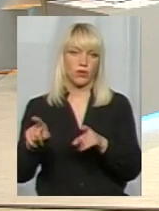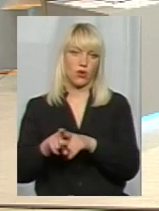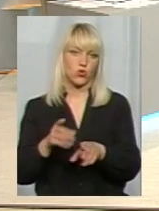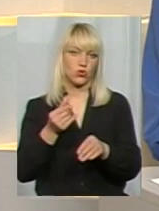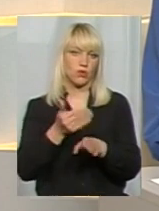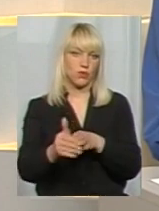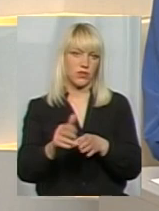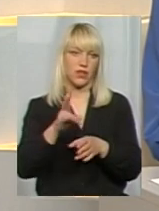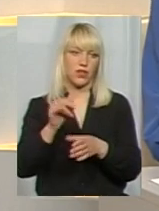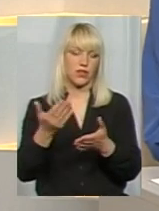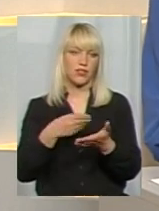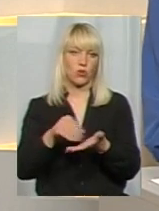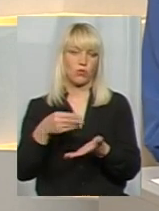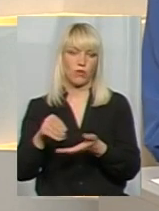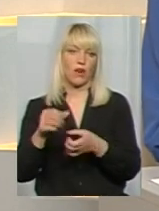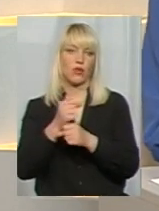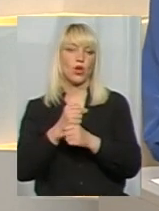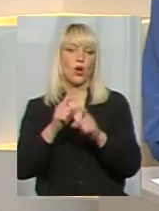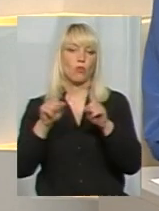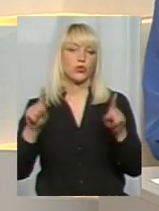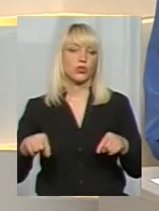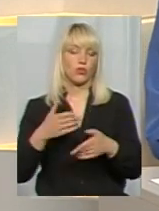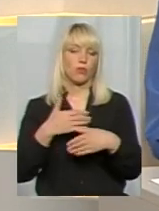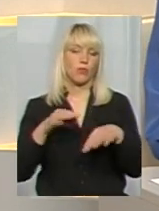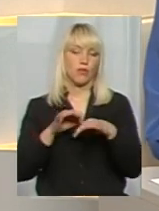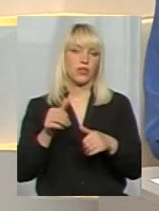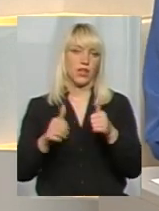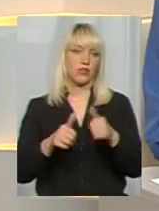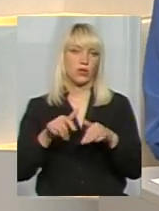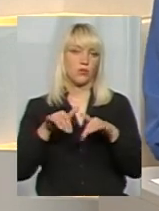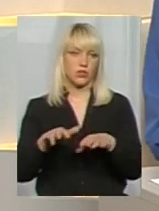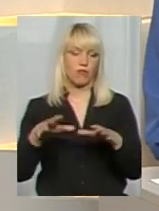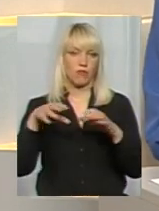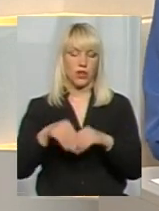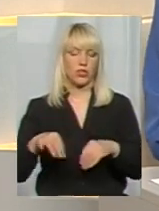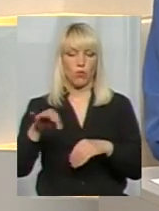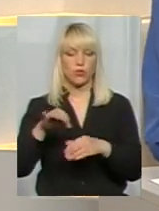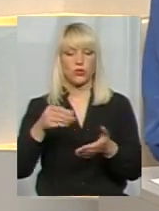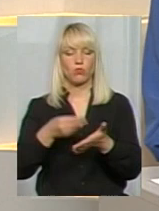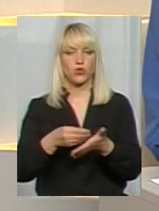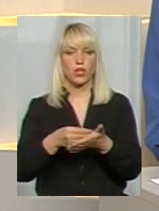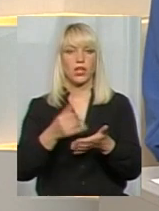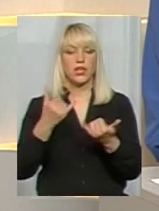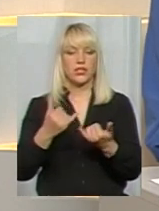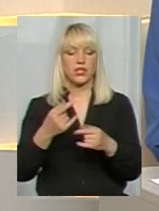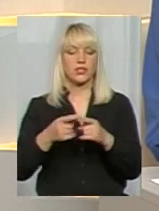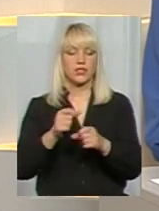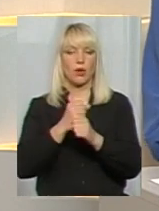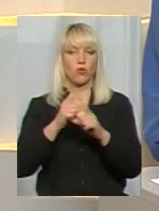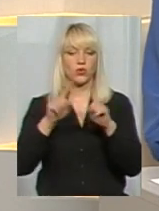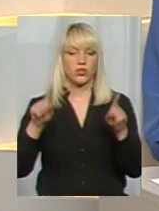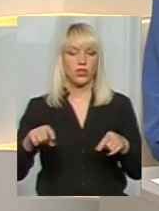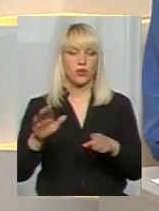кошти повиділяли, на які закупляють путівки. Ми ж провели тендерні процедури в межах обласного бюджету. Зараз ці путівки ми теж